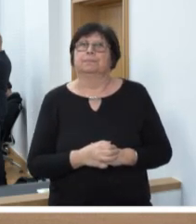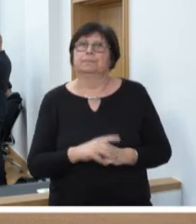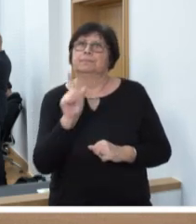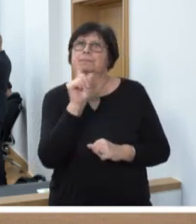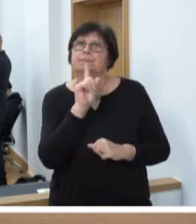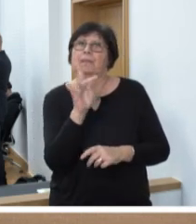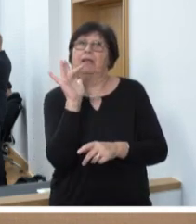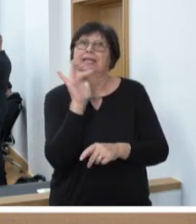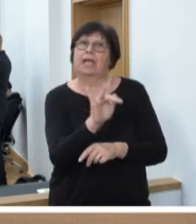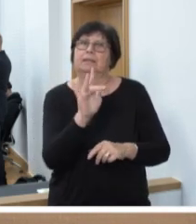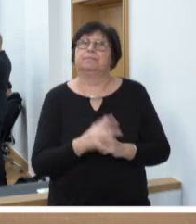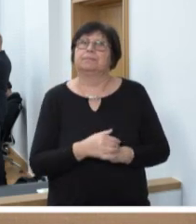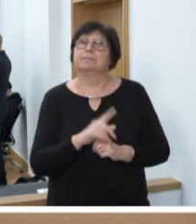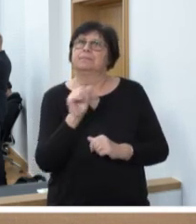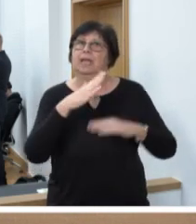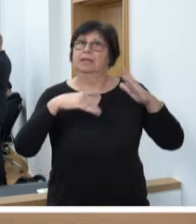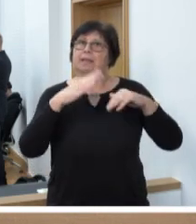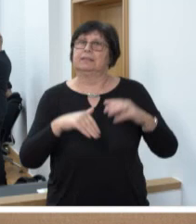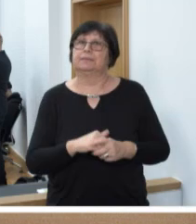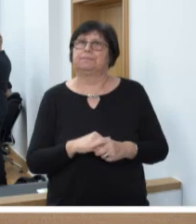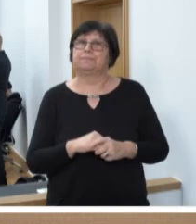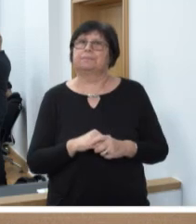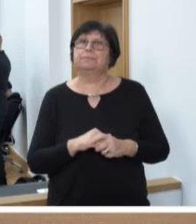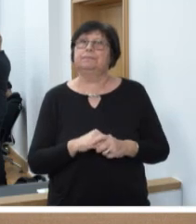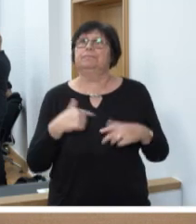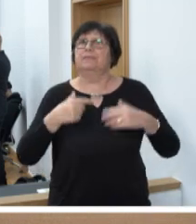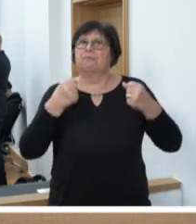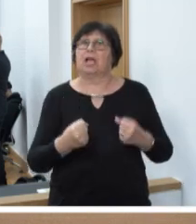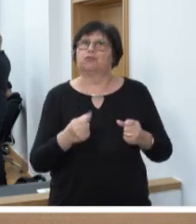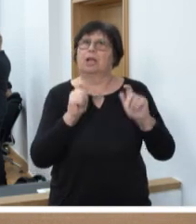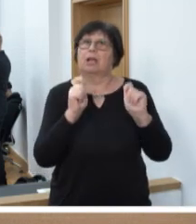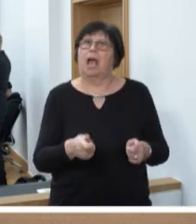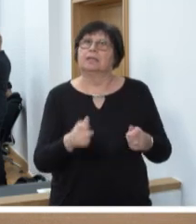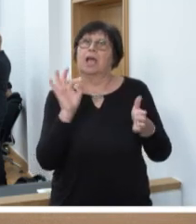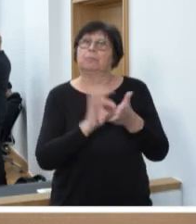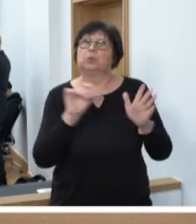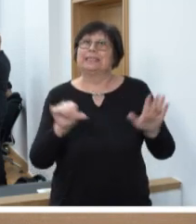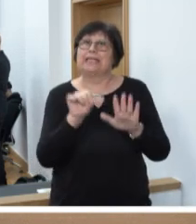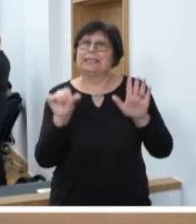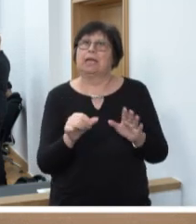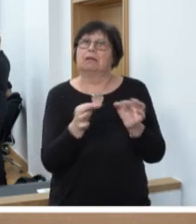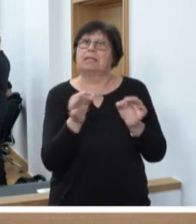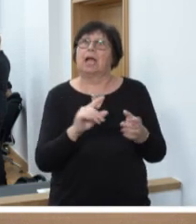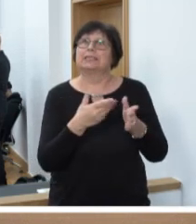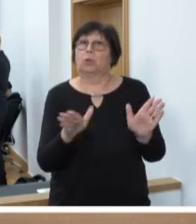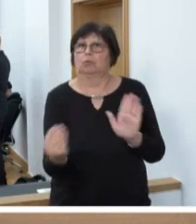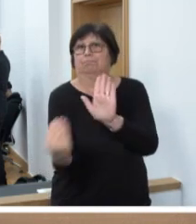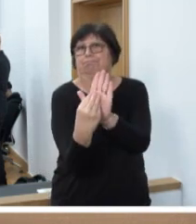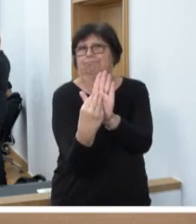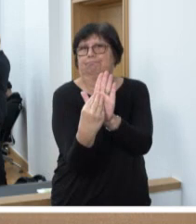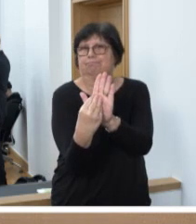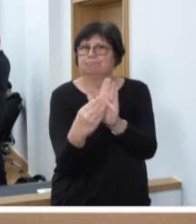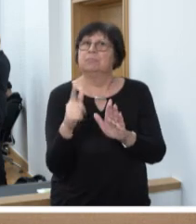Wer stimmt dagegen? Wer enthält sich? Dann stelle ich fest, dass der Antrag als Punkt 16 in die Tagesordnung aufgenommen ist.